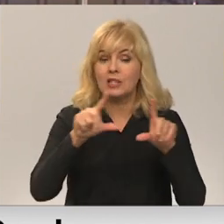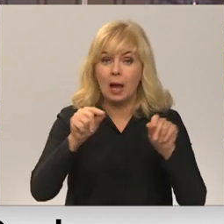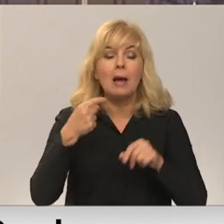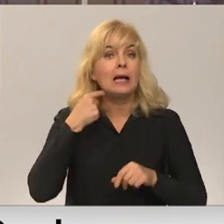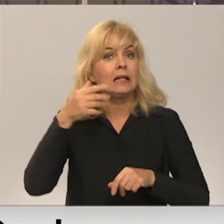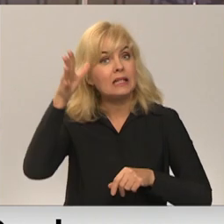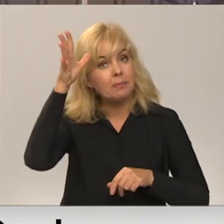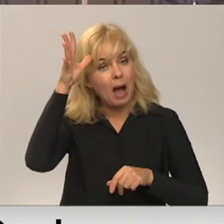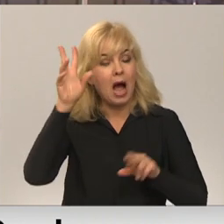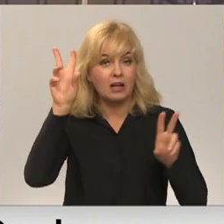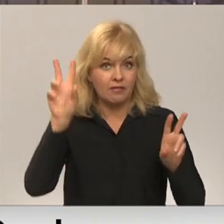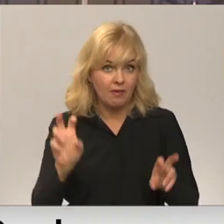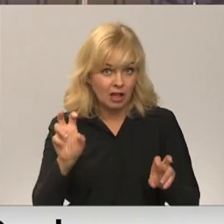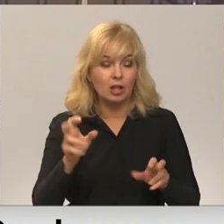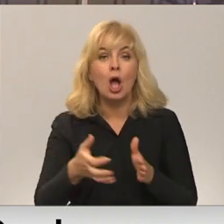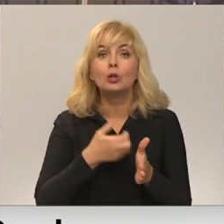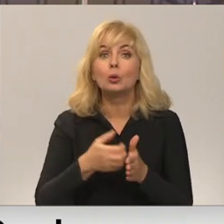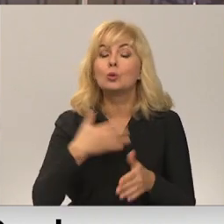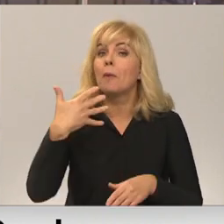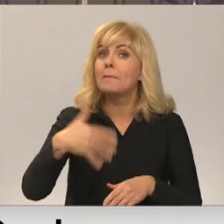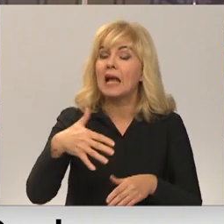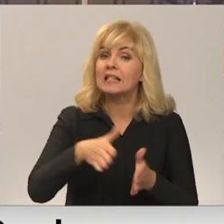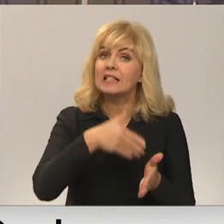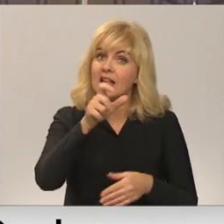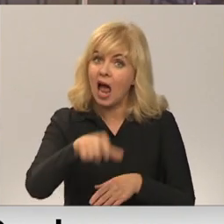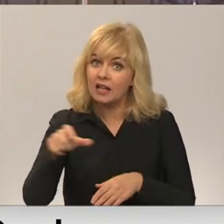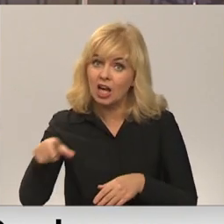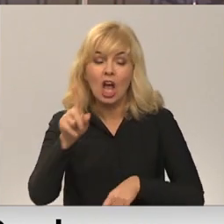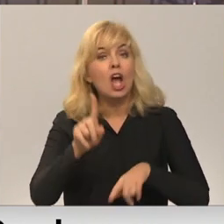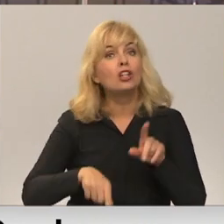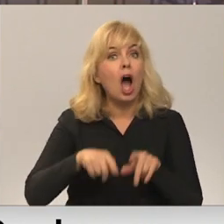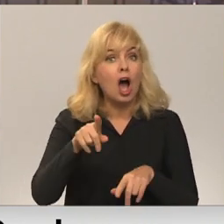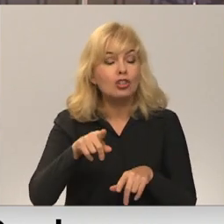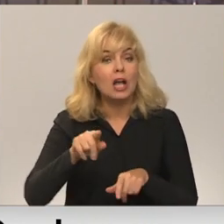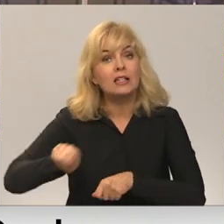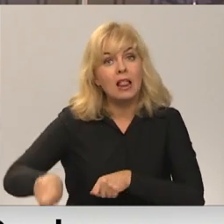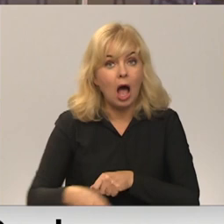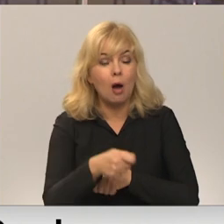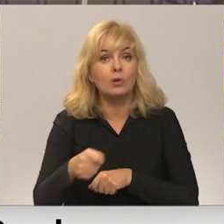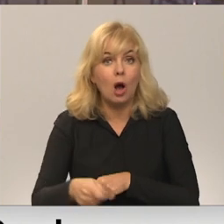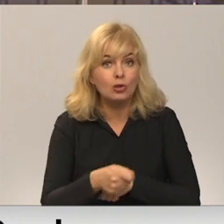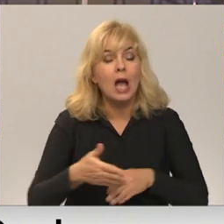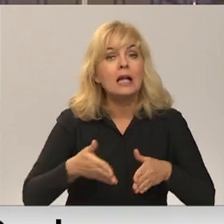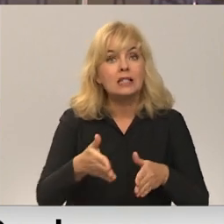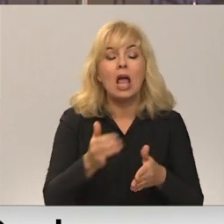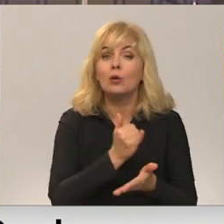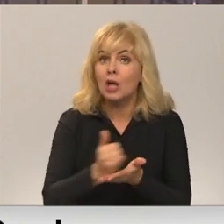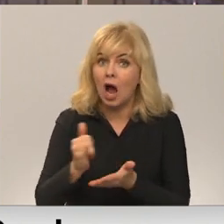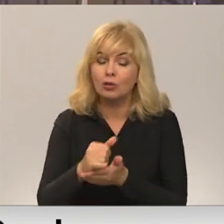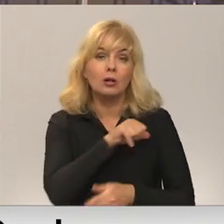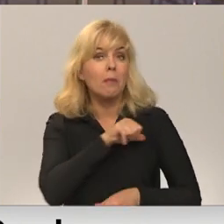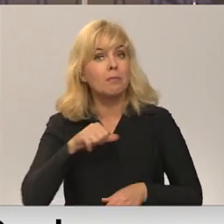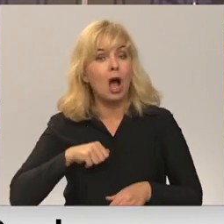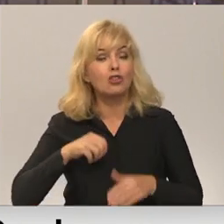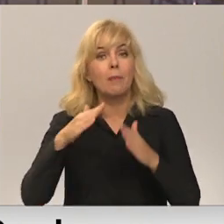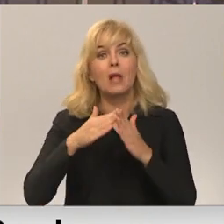namu pārvalnieks trūkst aptveni 50 sētnieku, un tas nozīmē, ka nereti labsta rokās jāņem un ceļi jāšķūrē pašiem namu